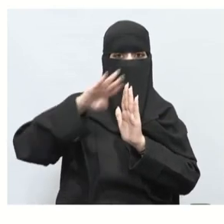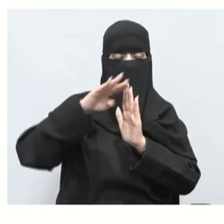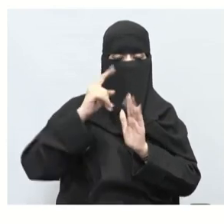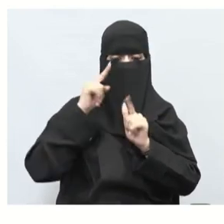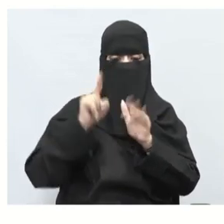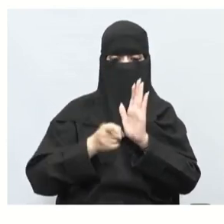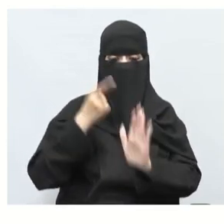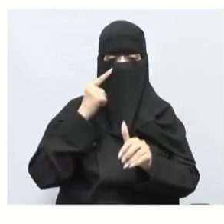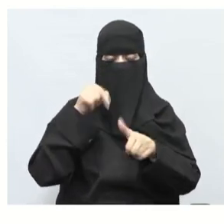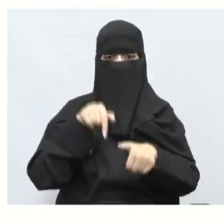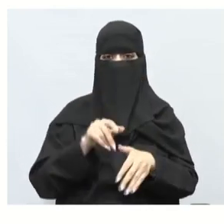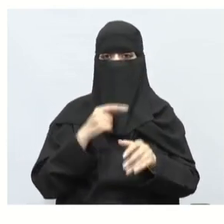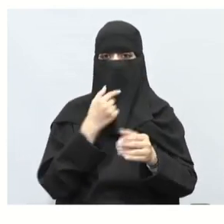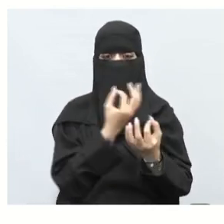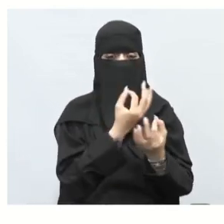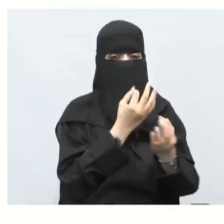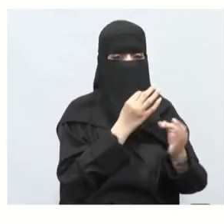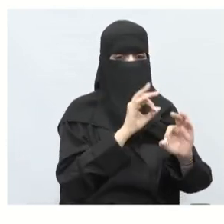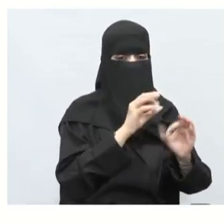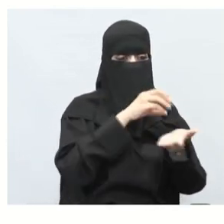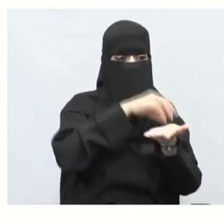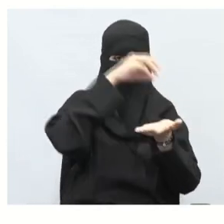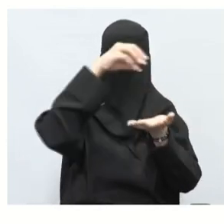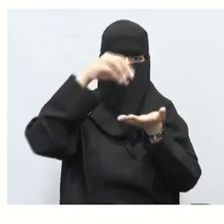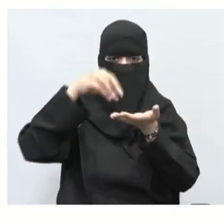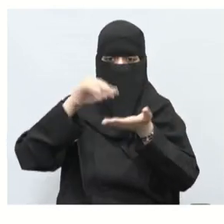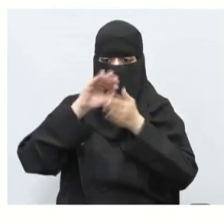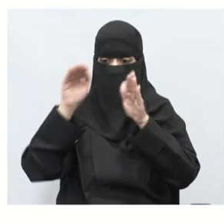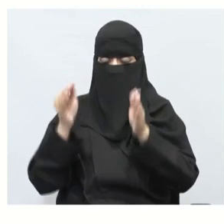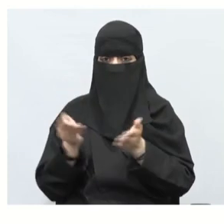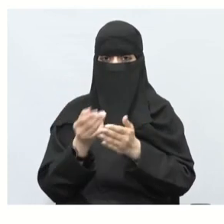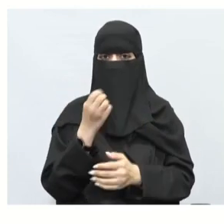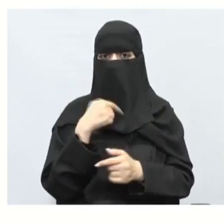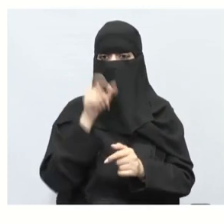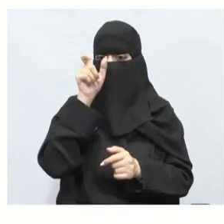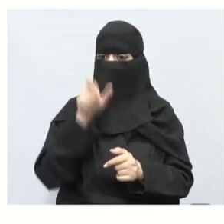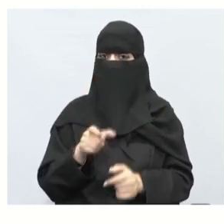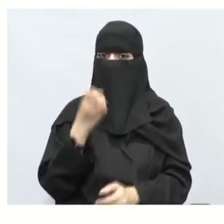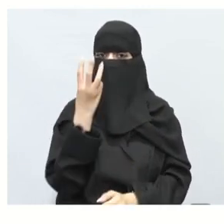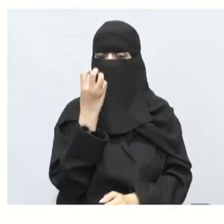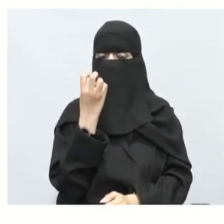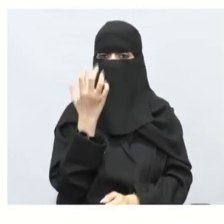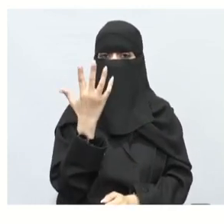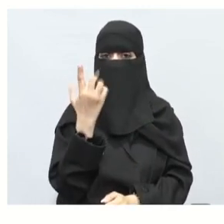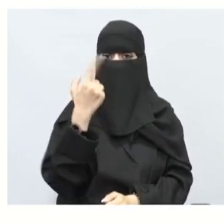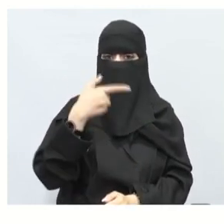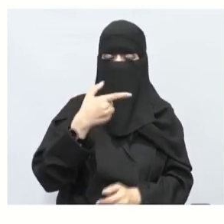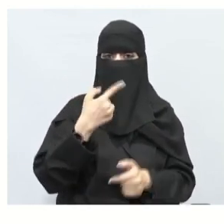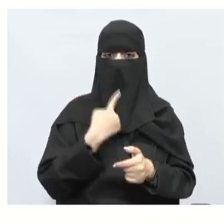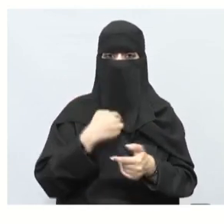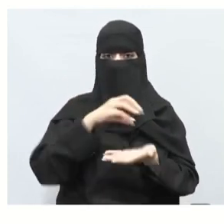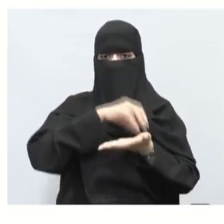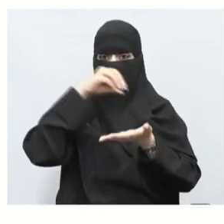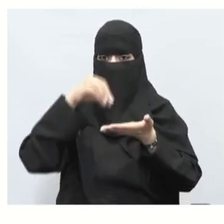أجر نقل كافة الأقفاص تسعون يعني واحد معه ثلاثة وخمسة وسبعين يريد نقل أقفاص طبعا لما تنقل